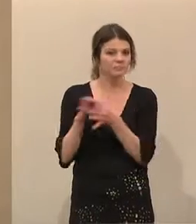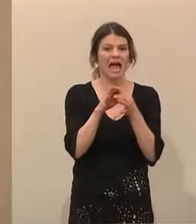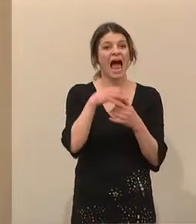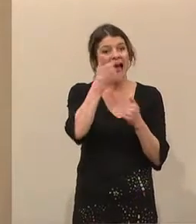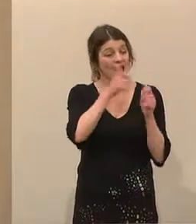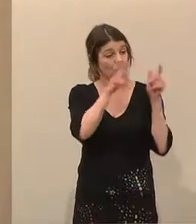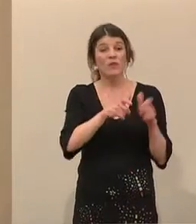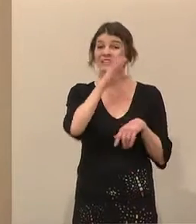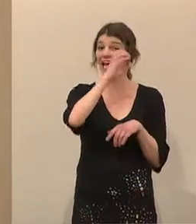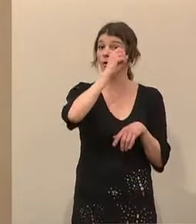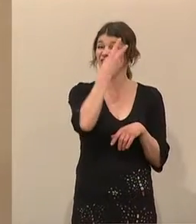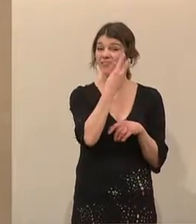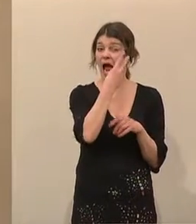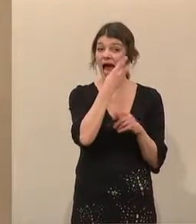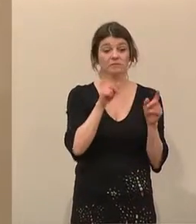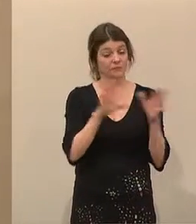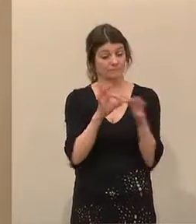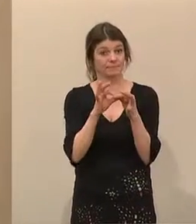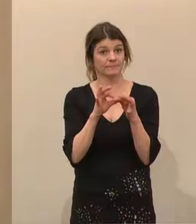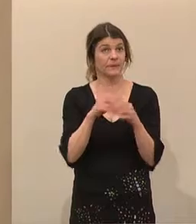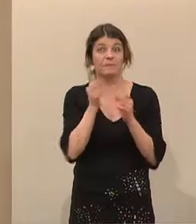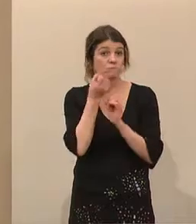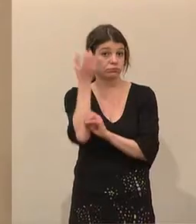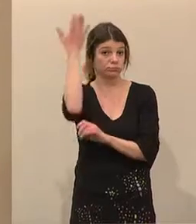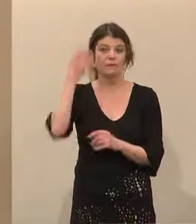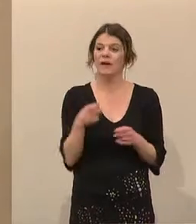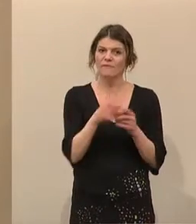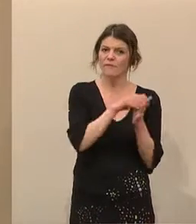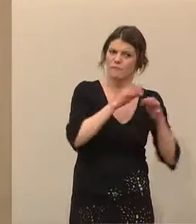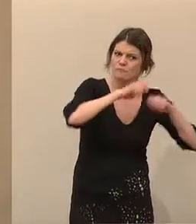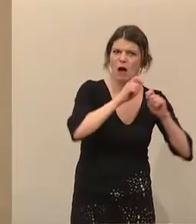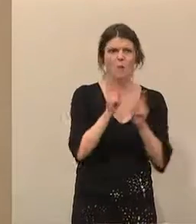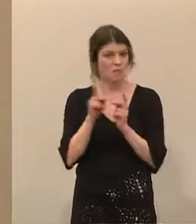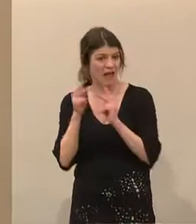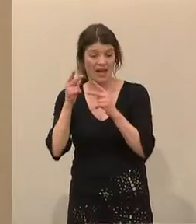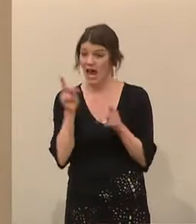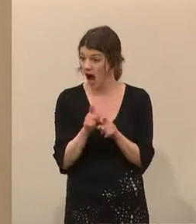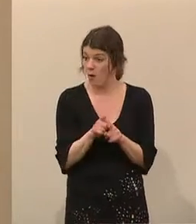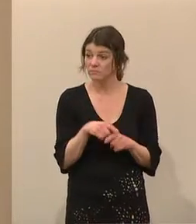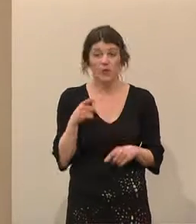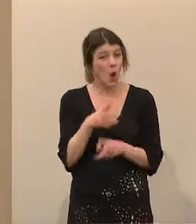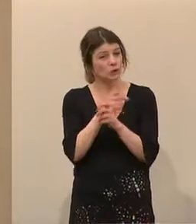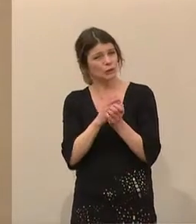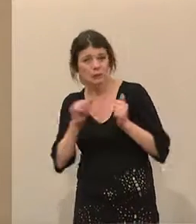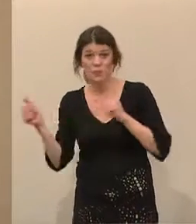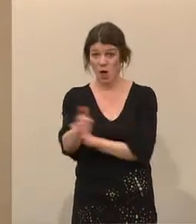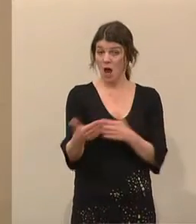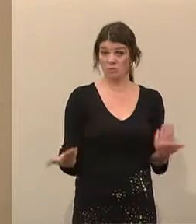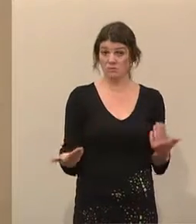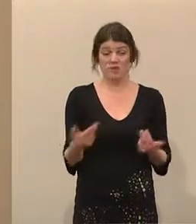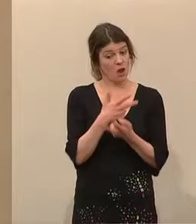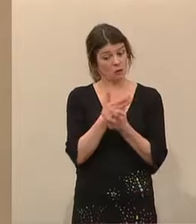CO2. Und das ist bei der Verwendung im Bau genauso wie bei der Verwendung Energie. Österreich ist hier Vorreiter, hat hier wirklich hervorragende